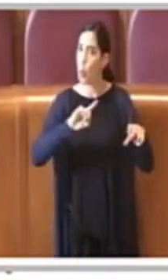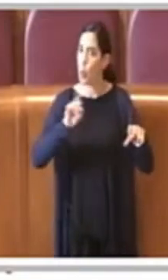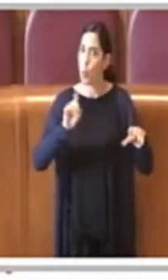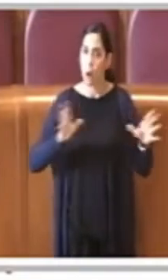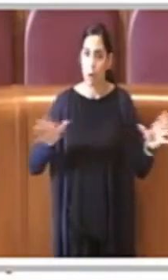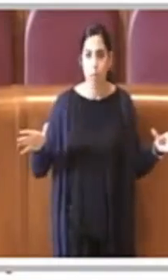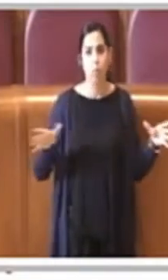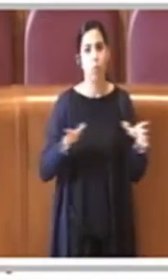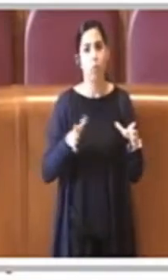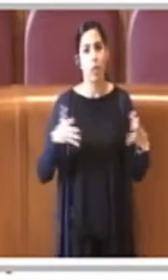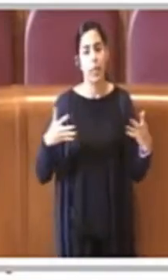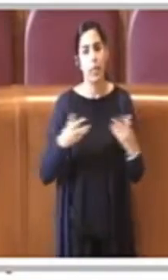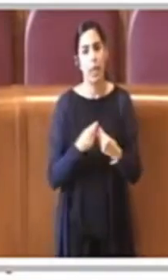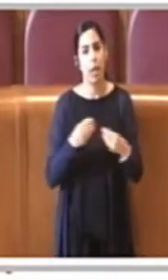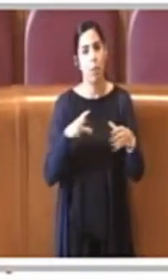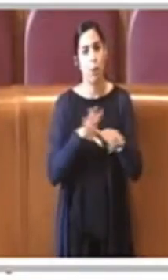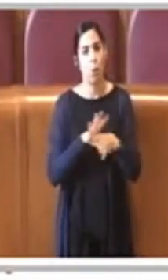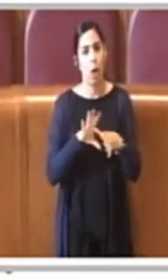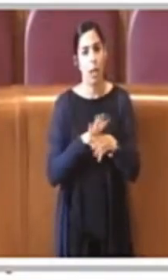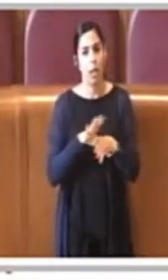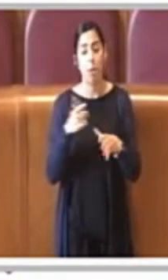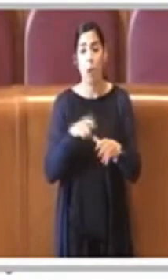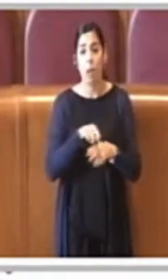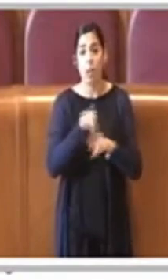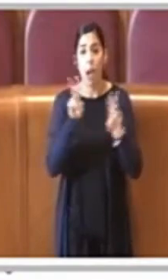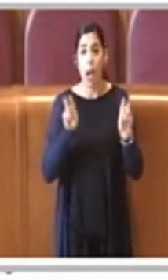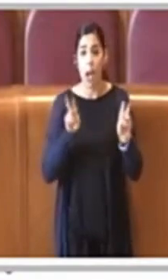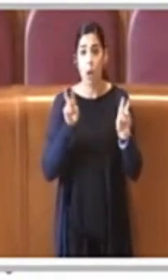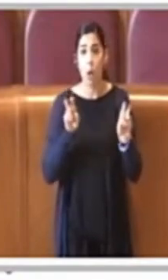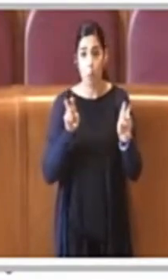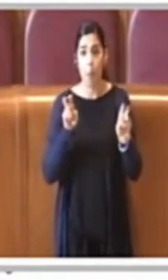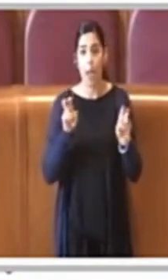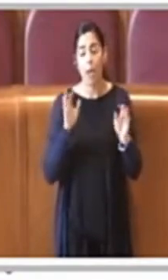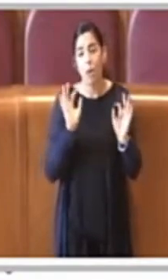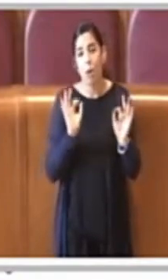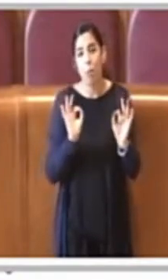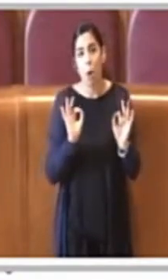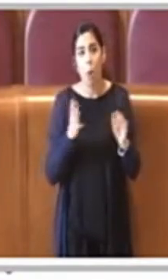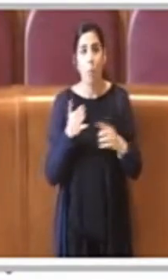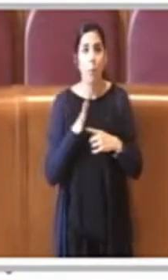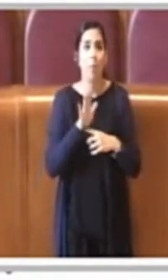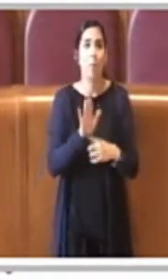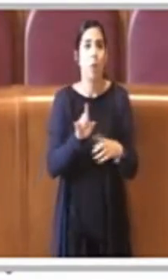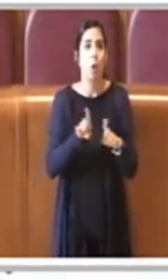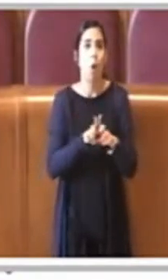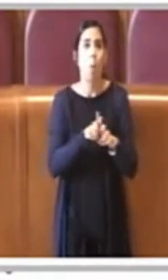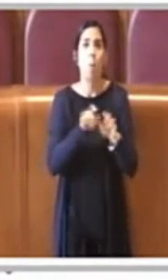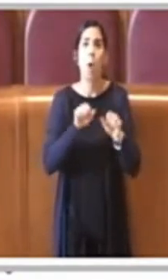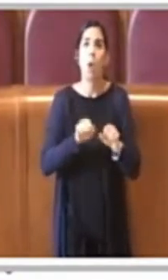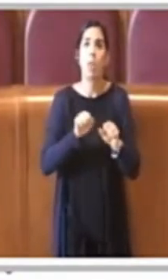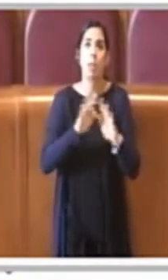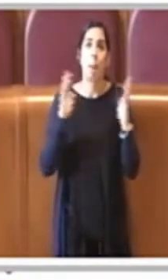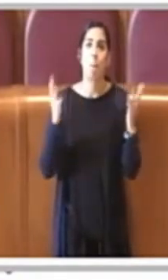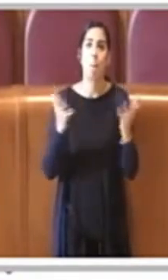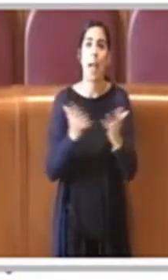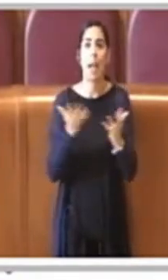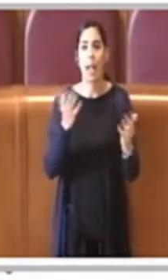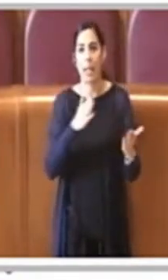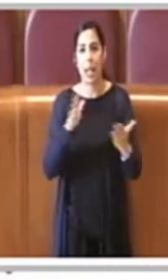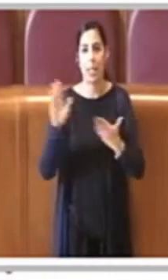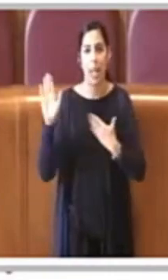ovviamente che rappresenta come dire la salvezza del pianeta, perciò non soltanto nella forma ambientale ma nella forma umana,